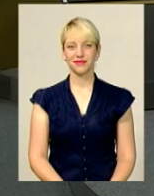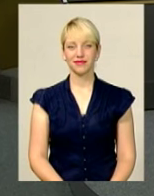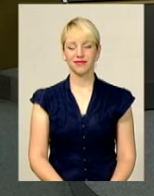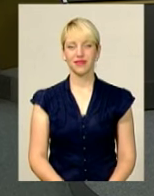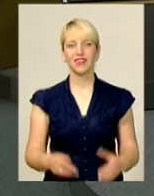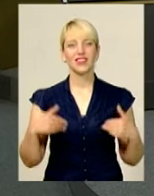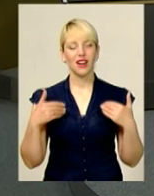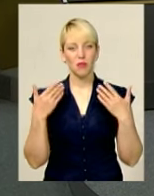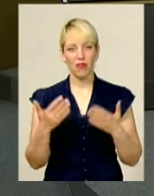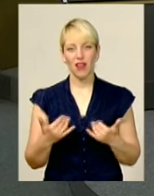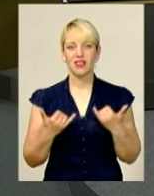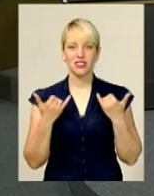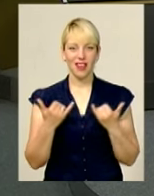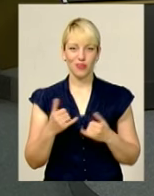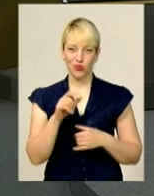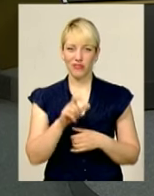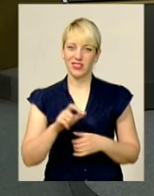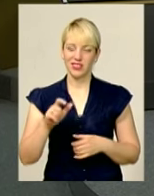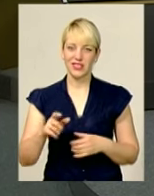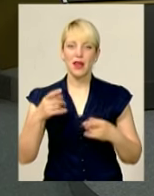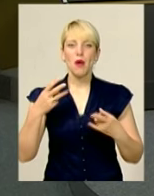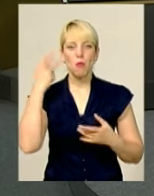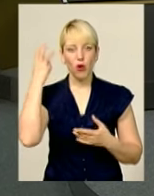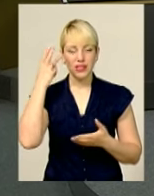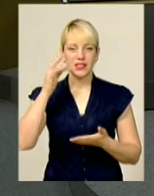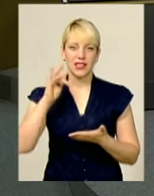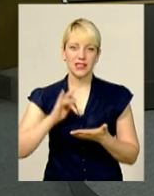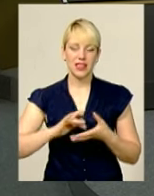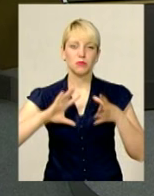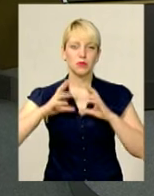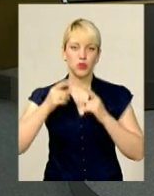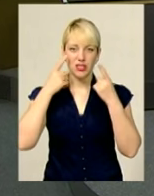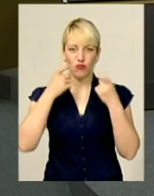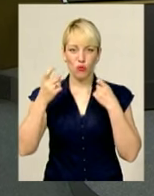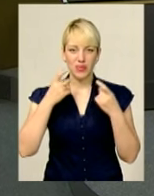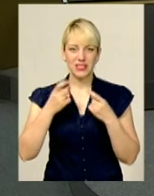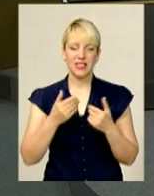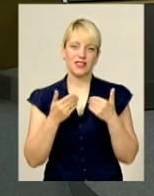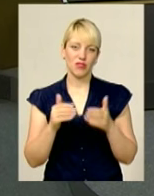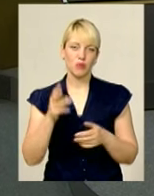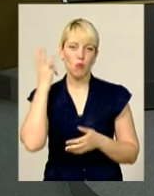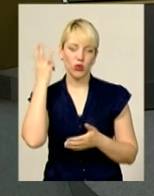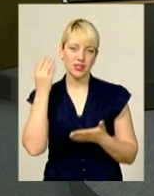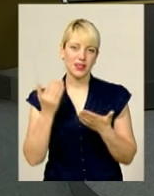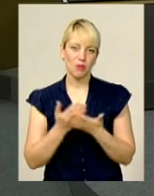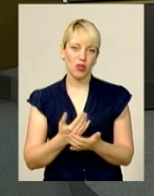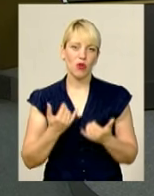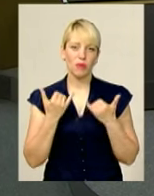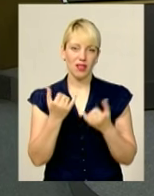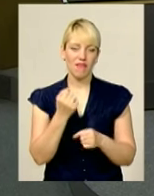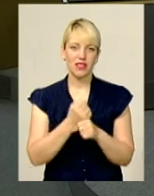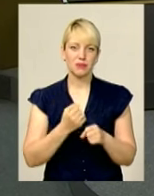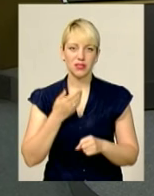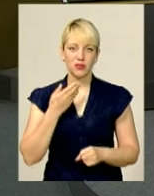Вітаємо вас, шановні телеглядачі, в ефірі телеканалу «Поділля Центр» підсумковий інформаційний випуск «Подільська панорама». У студії для вас